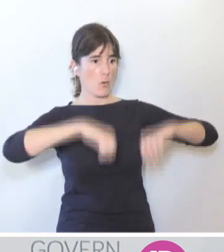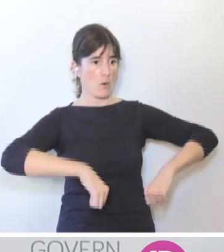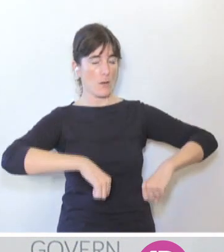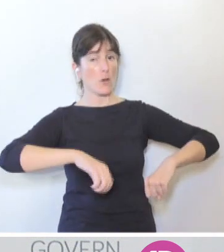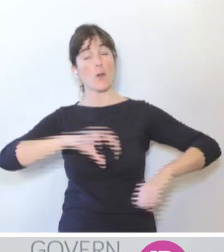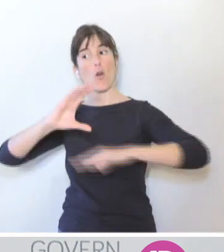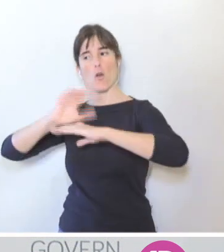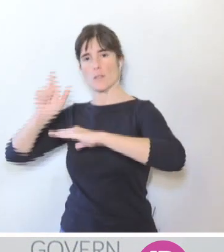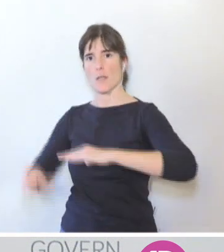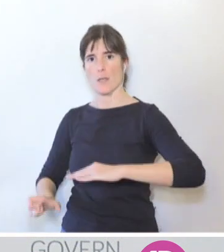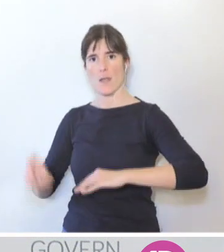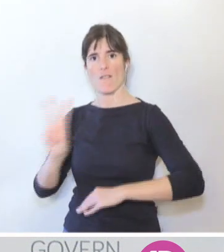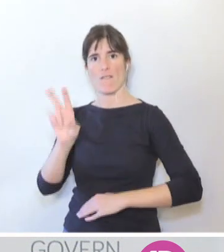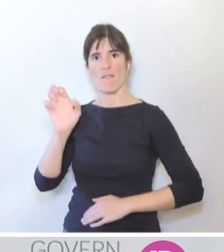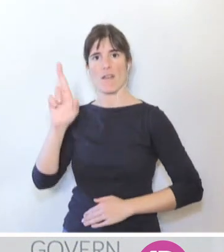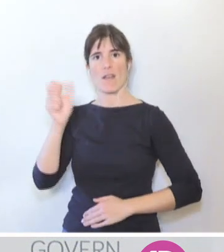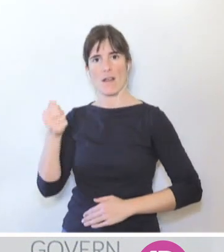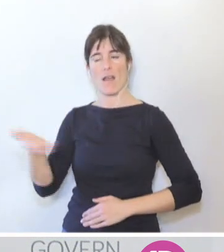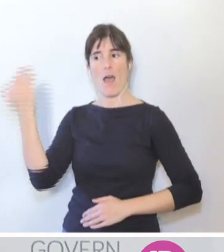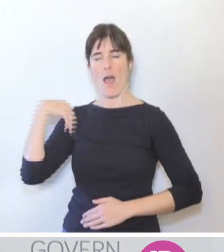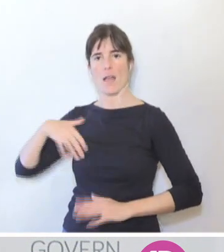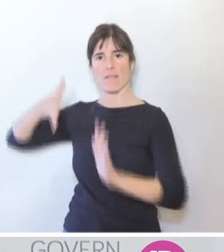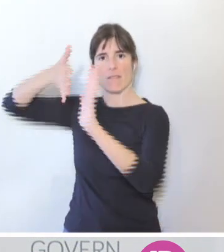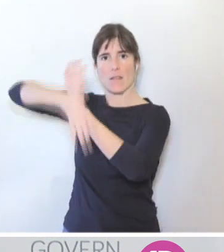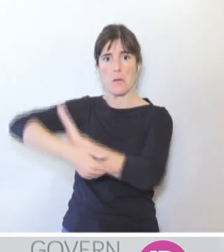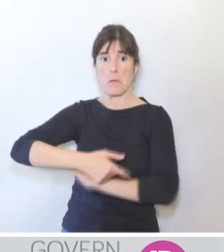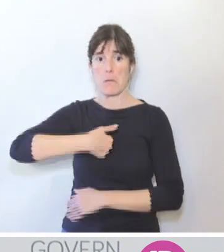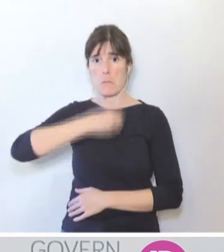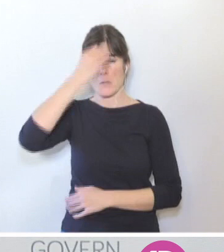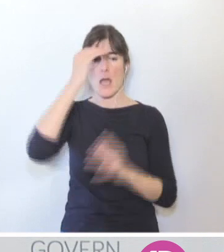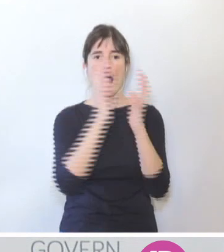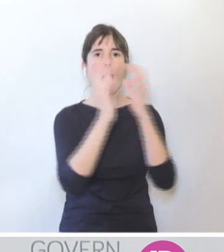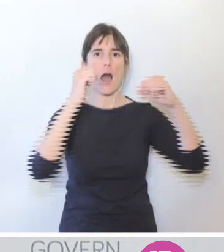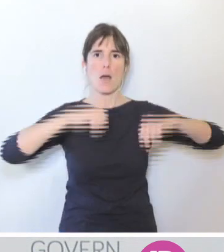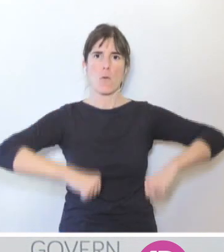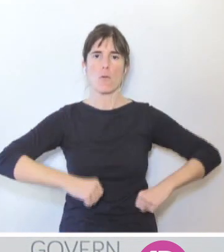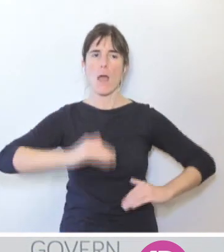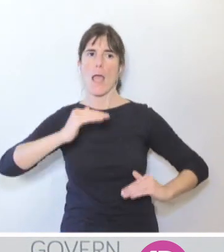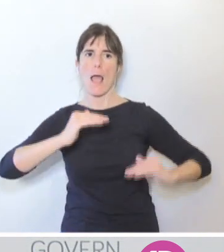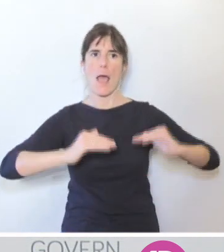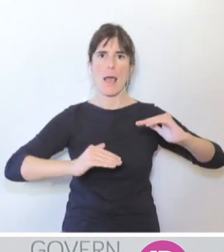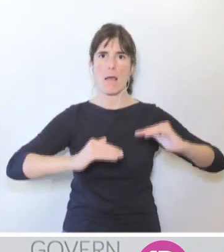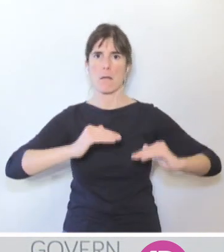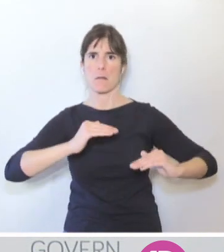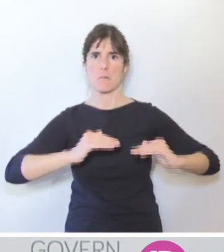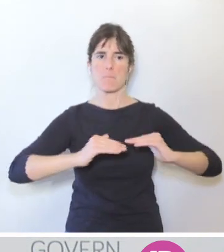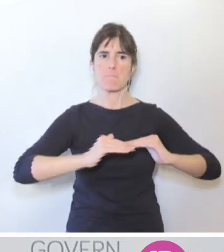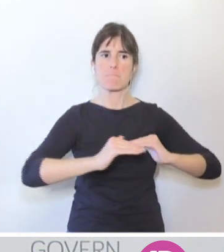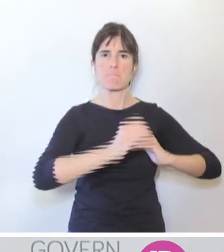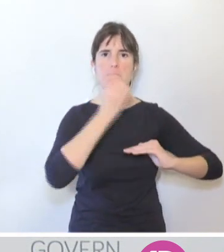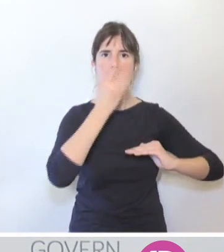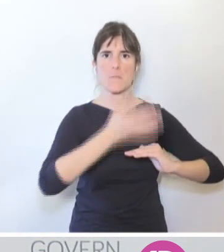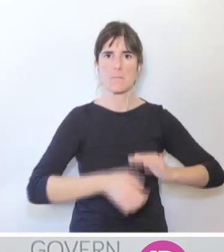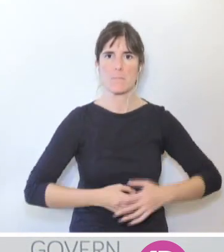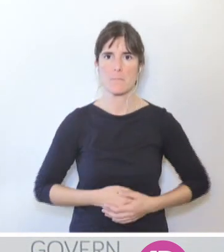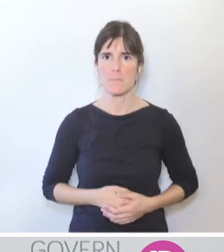és un acord bastant equilibrat. Sa voluntarietat per naltros